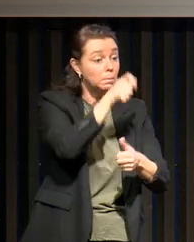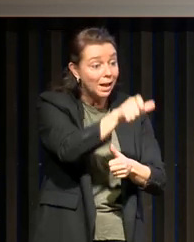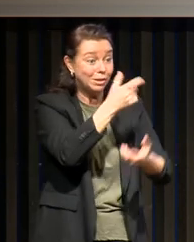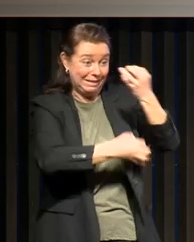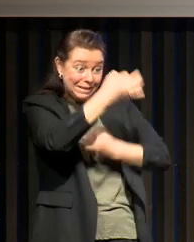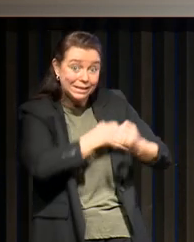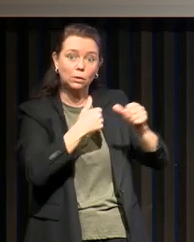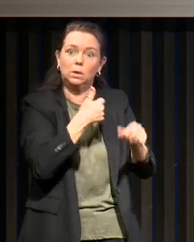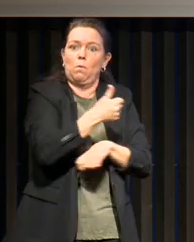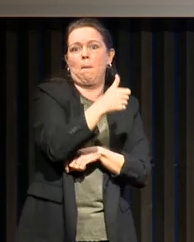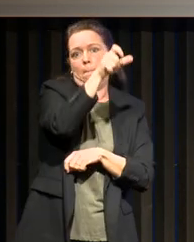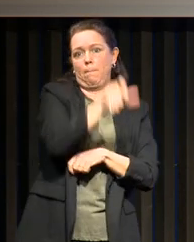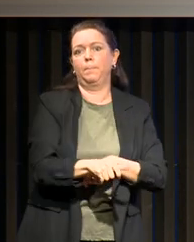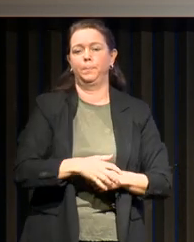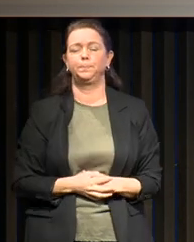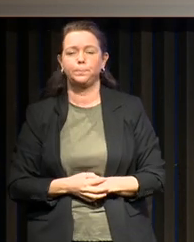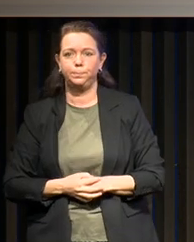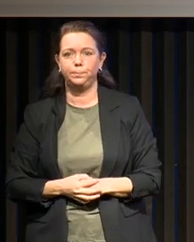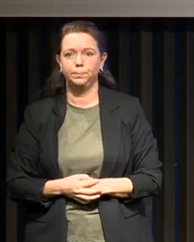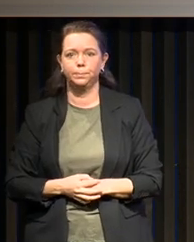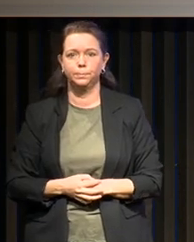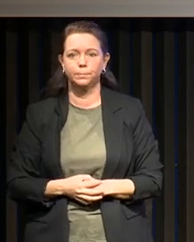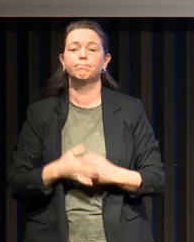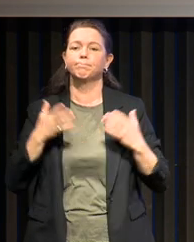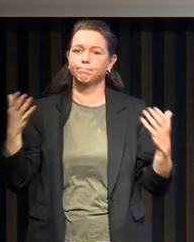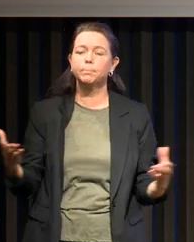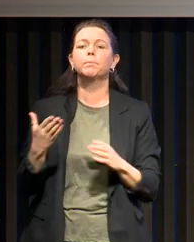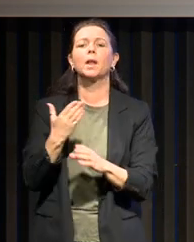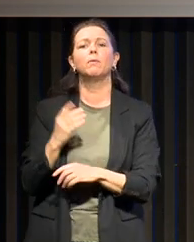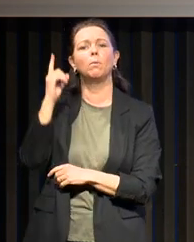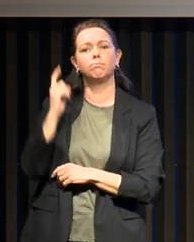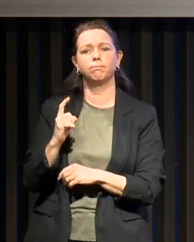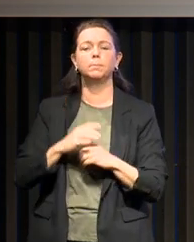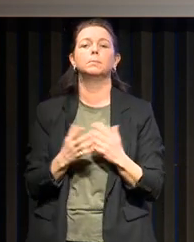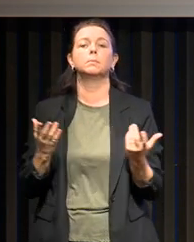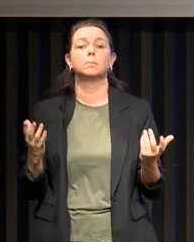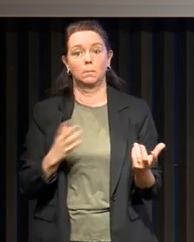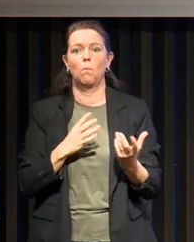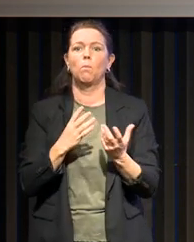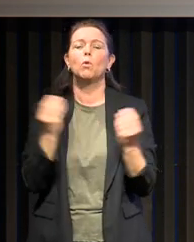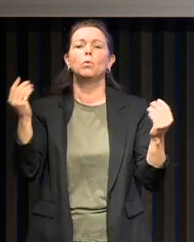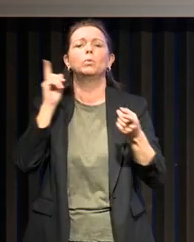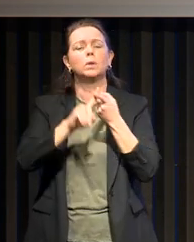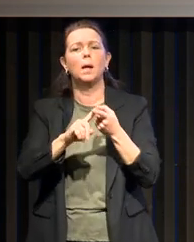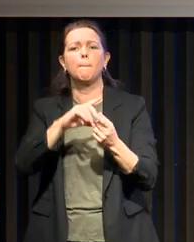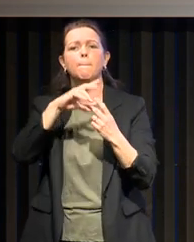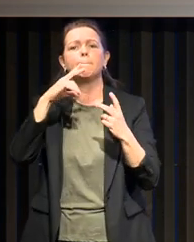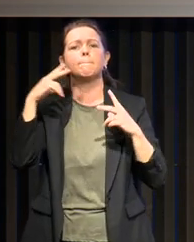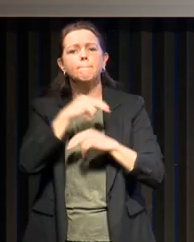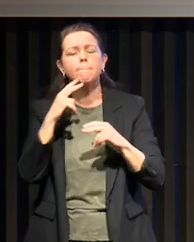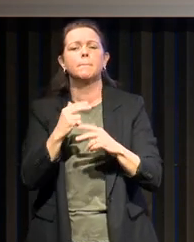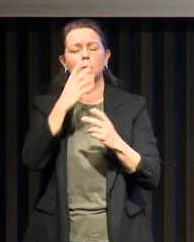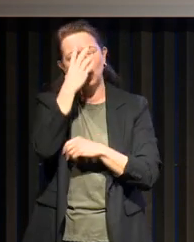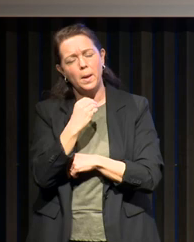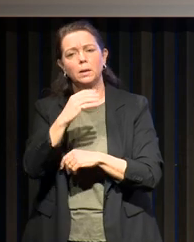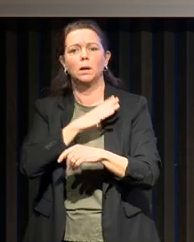plaintes du sommeil. Alors, avant de débuter, mais il un intérêt, dans les apnées du sommeil, y beaucoup de prestataires de santé à domicile, donc